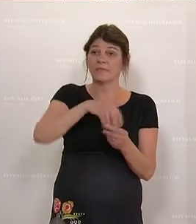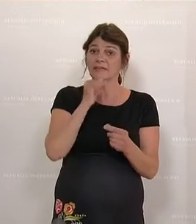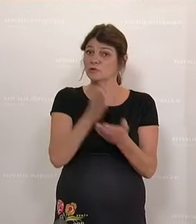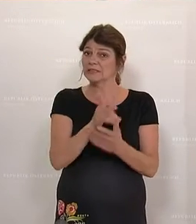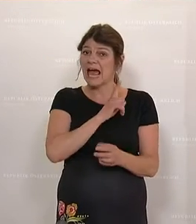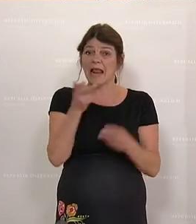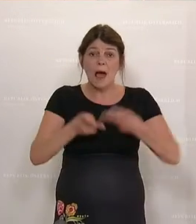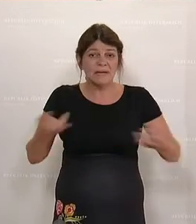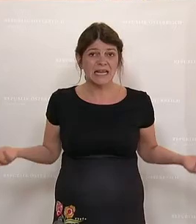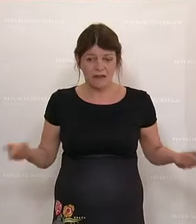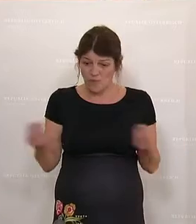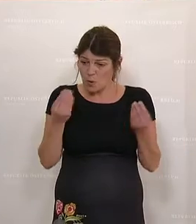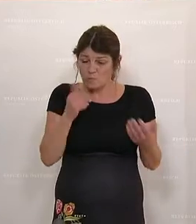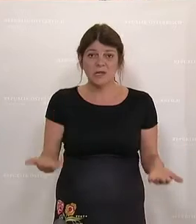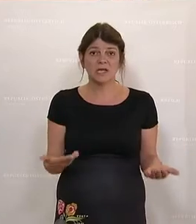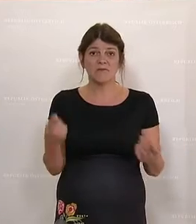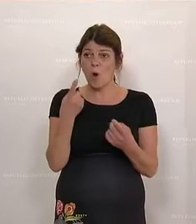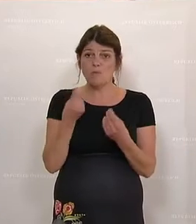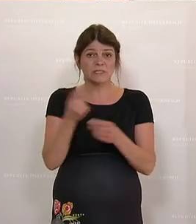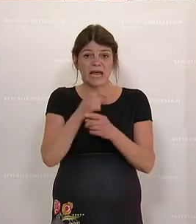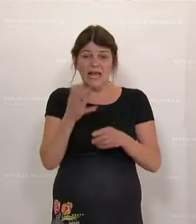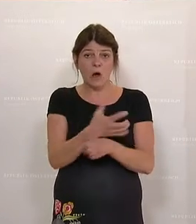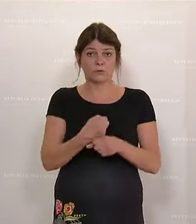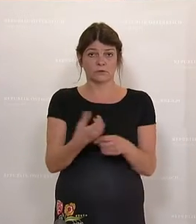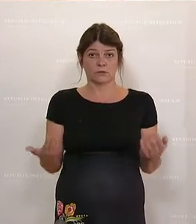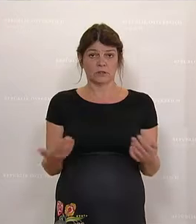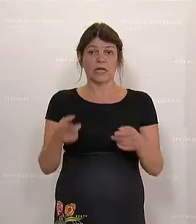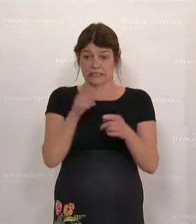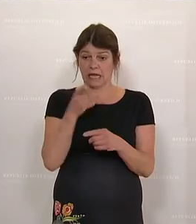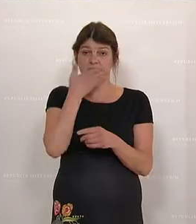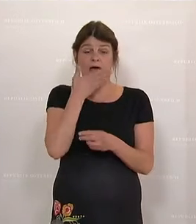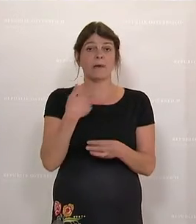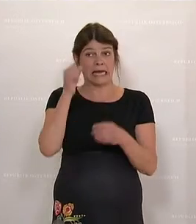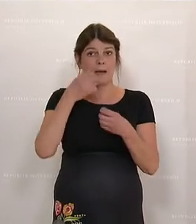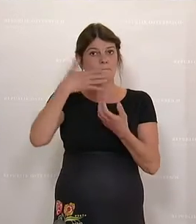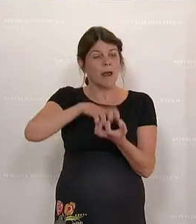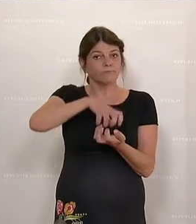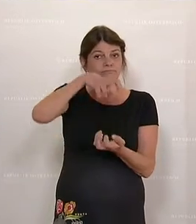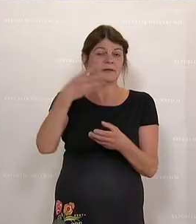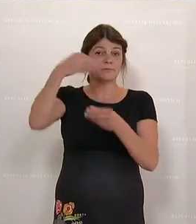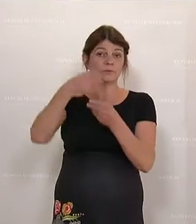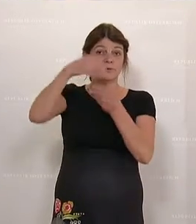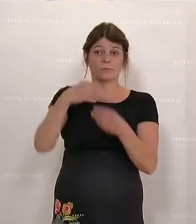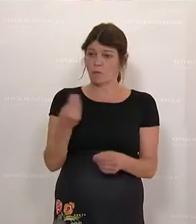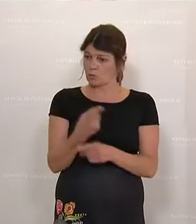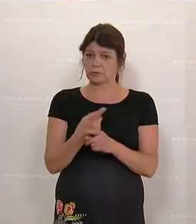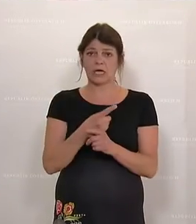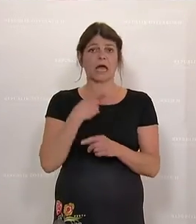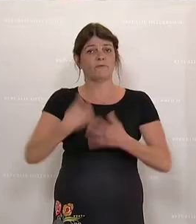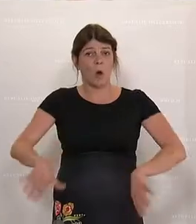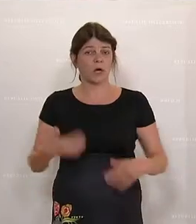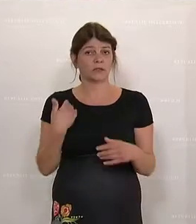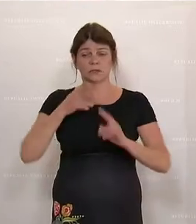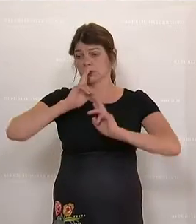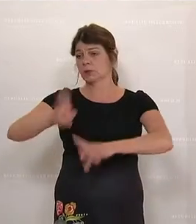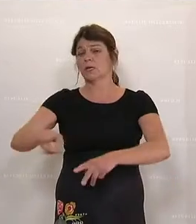Wieso? Und wieso haben wir die Zeit nicht genützt, seit es wärmer ist und man da einlagern kann? Warum verlieren wir die Zeit? Warum dauert alles